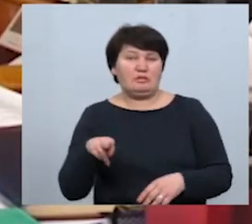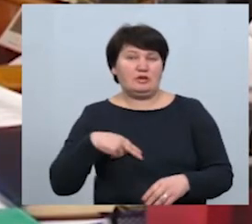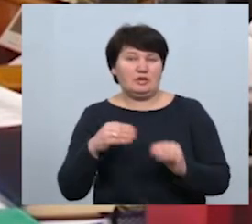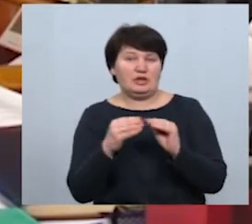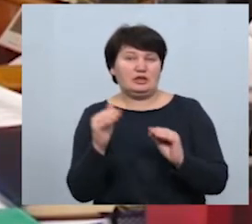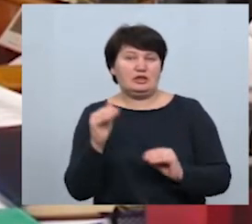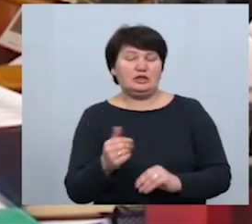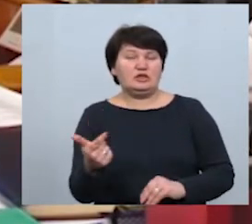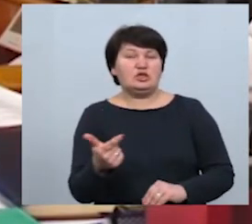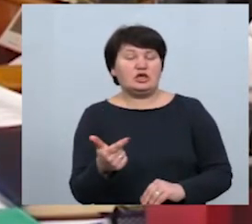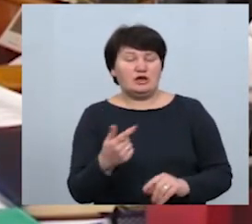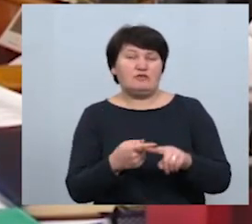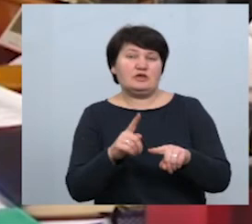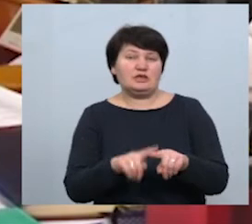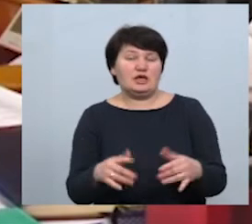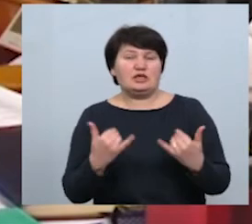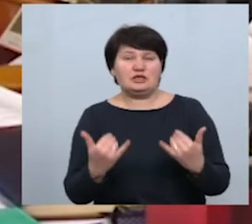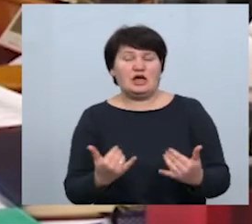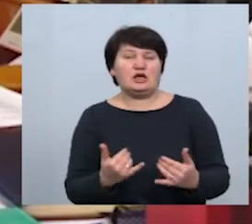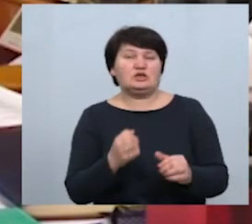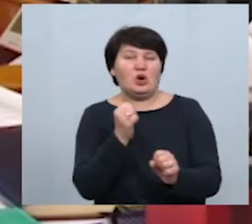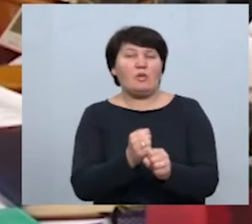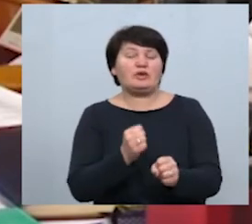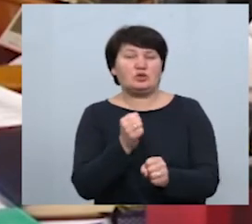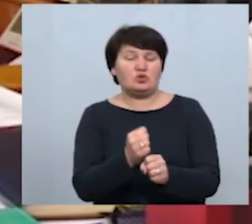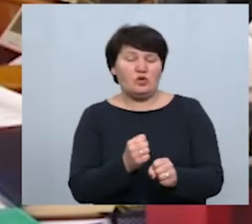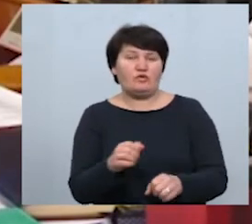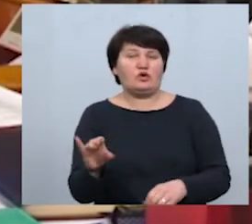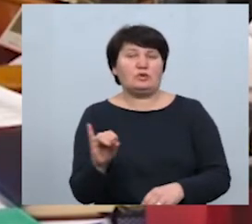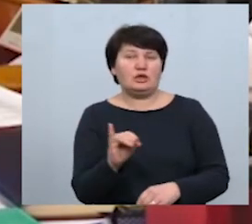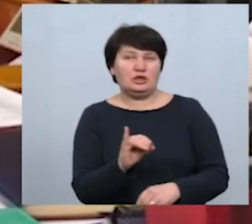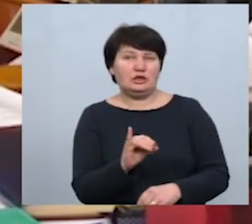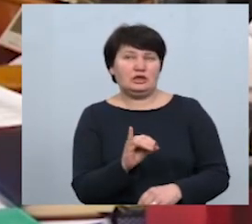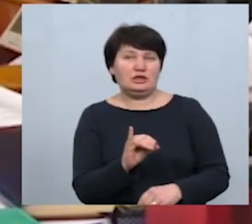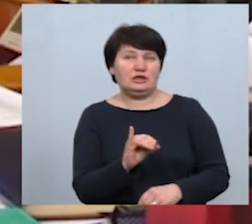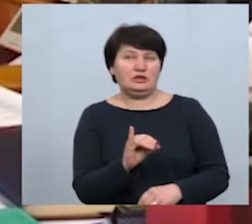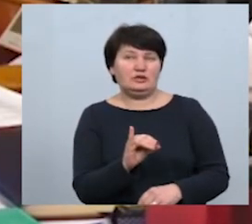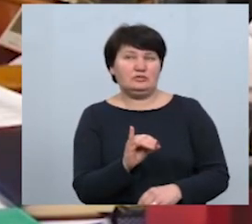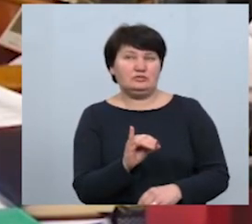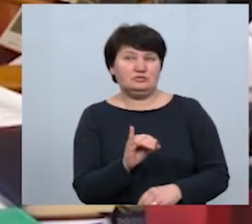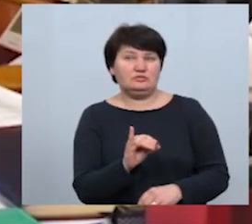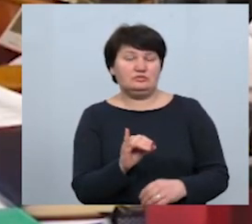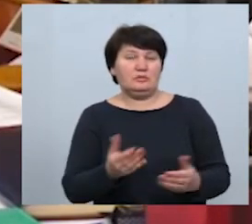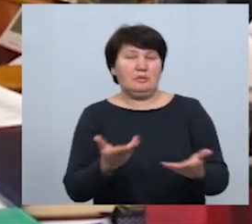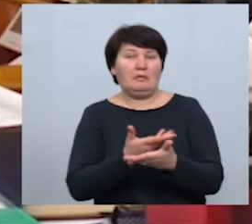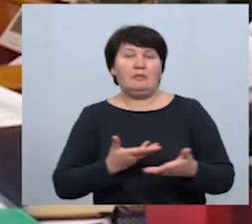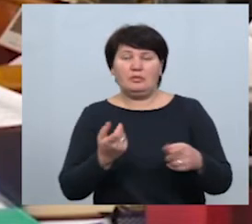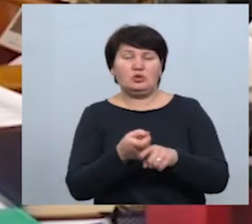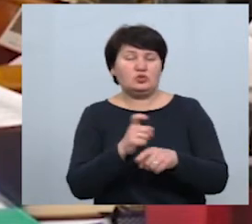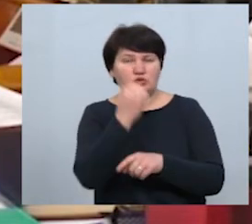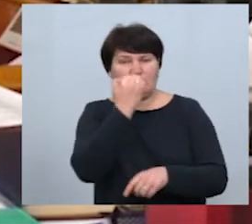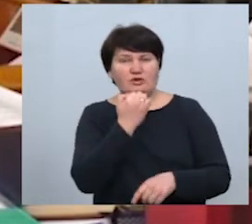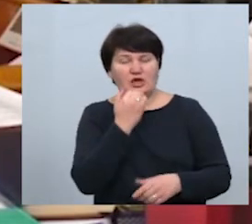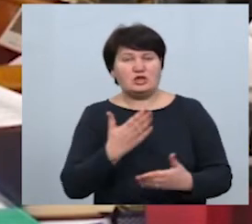ми це зараз активно опрацьовуємо і ми дуже вдячні нашим